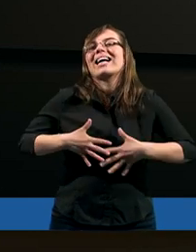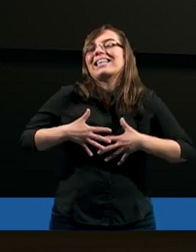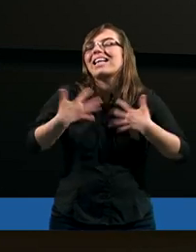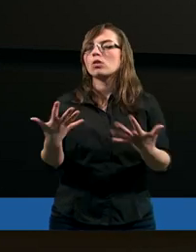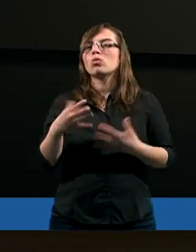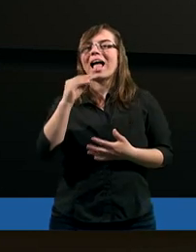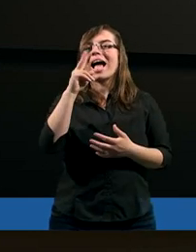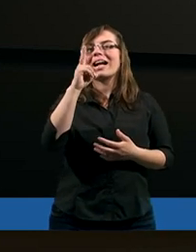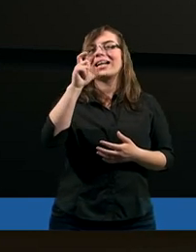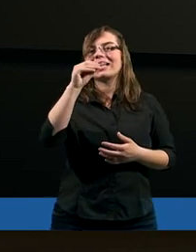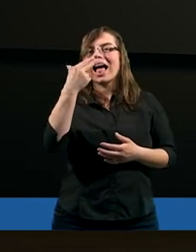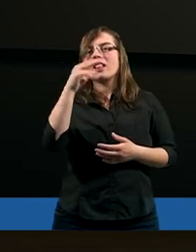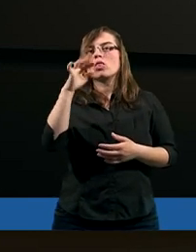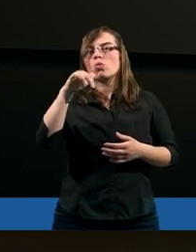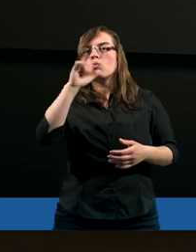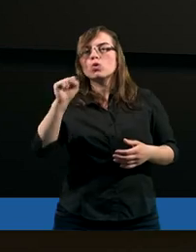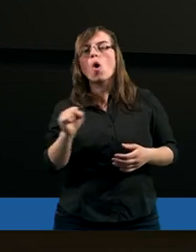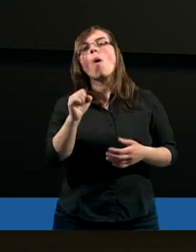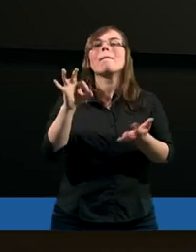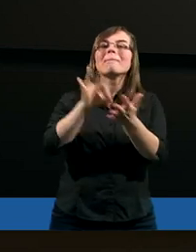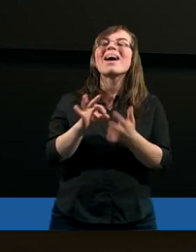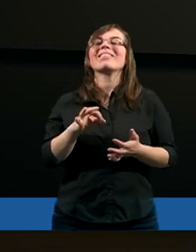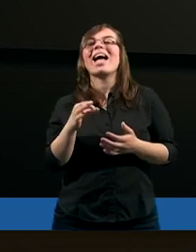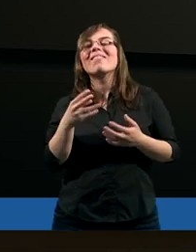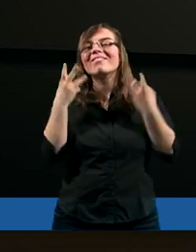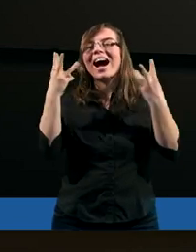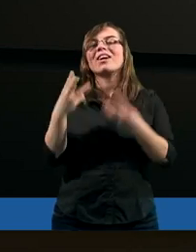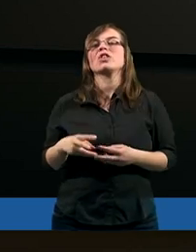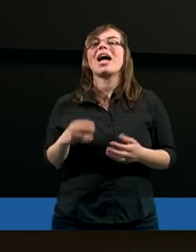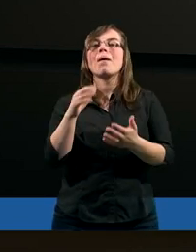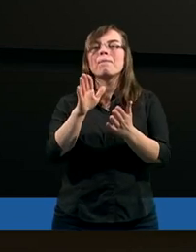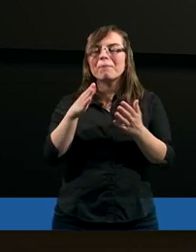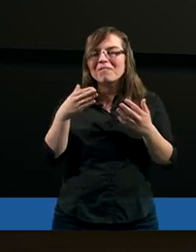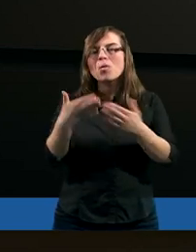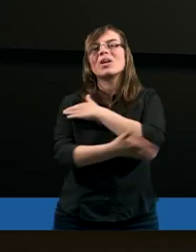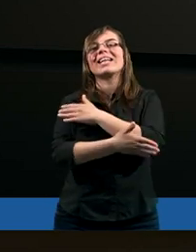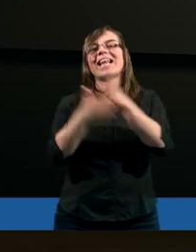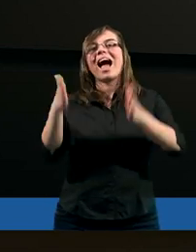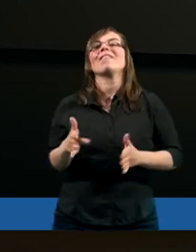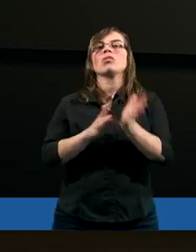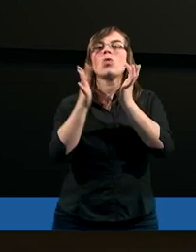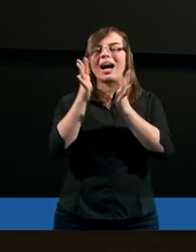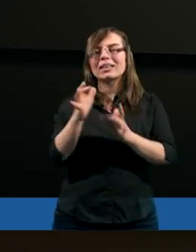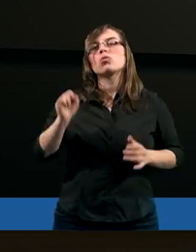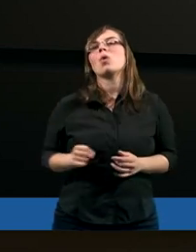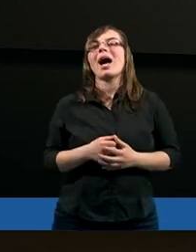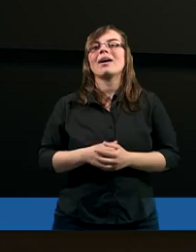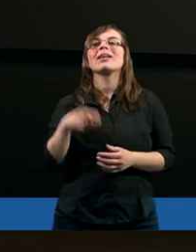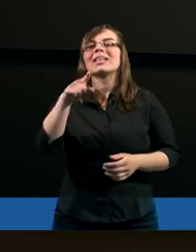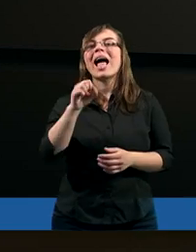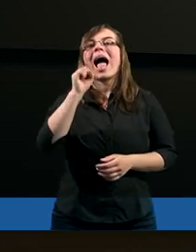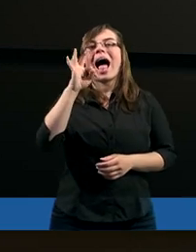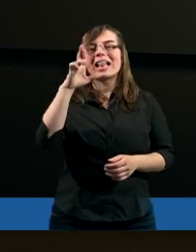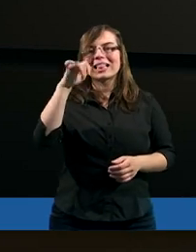akcentują pewne atrybuty Jezusa Chrystusa, a również